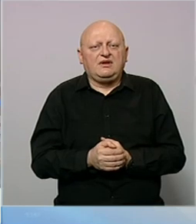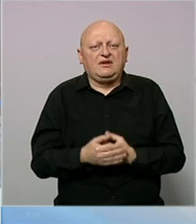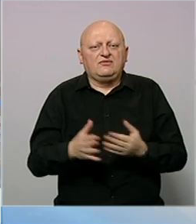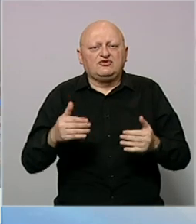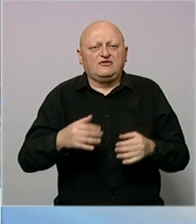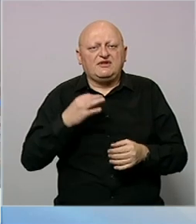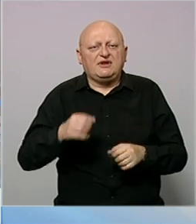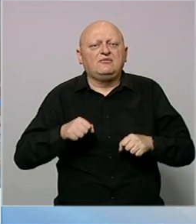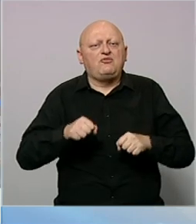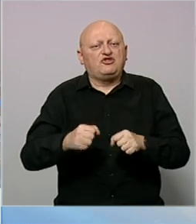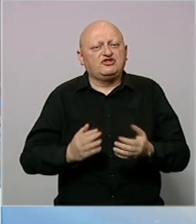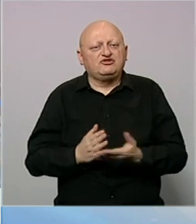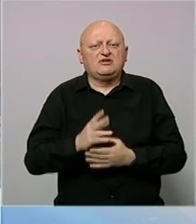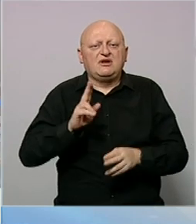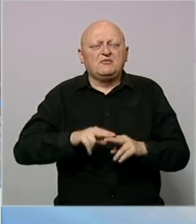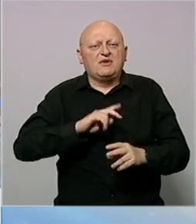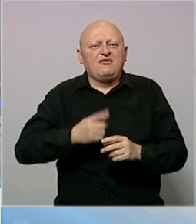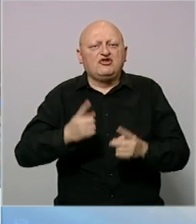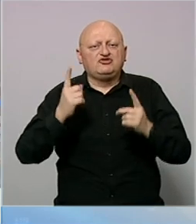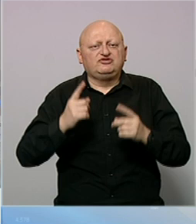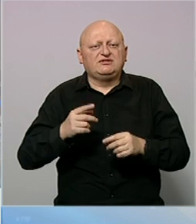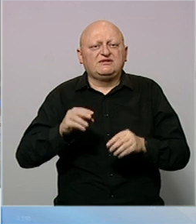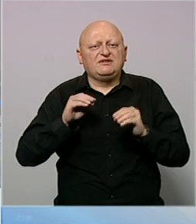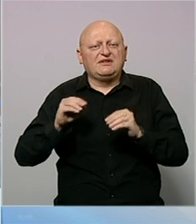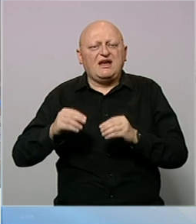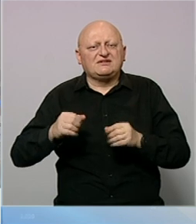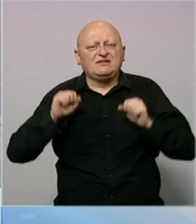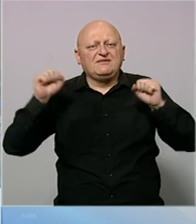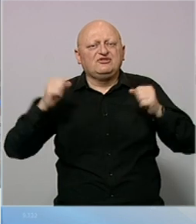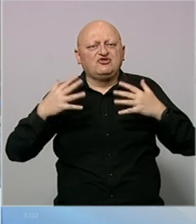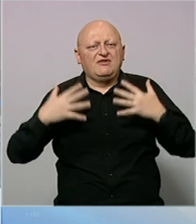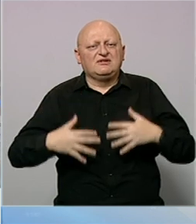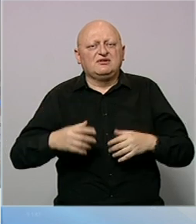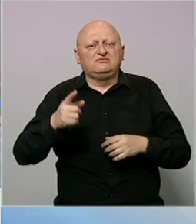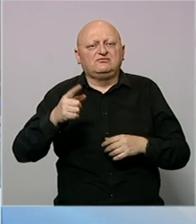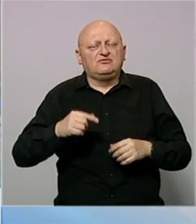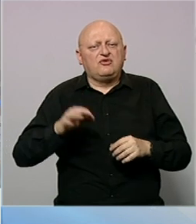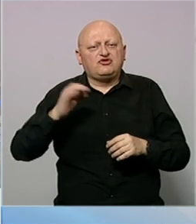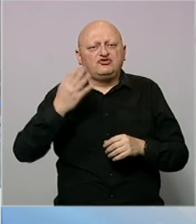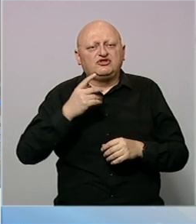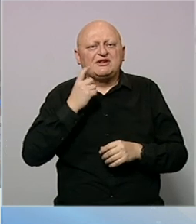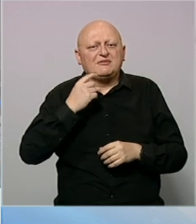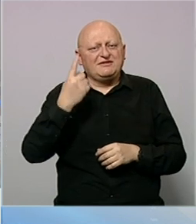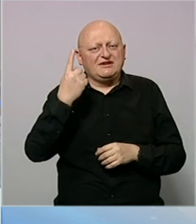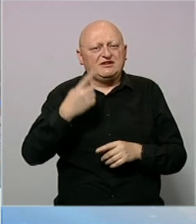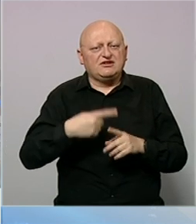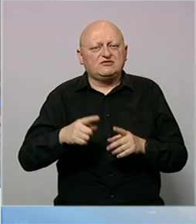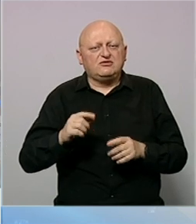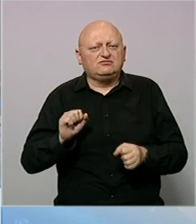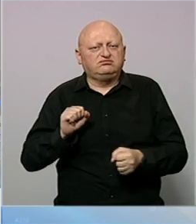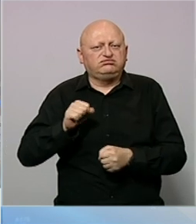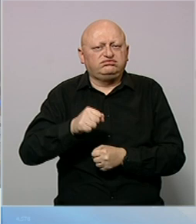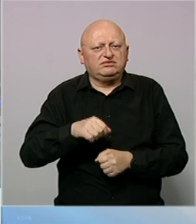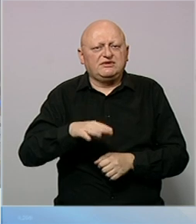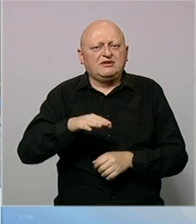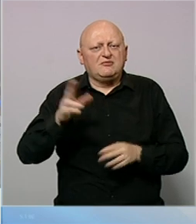Javnost ovih dana potresa slučaj pravosnažno osuđeni nastavnik tjelesnog odgoja u osnovnoj školi Grbavica 1 zbog